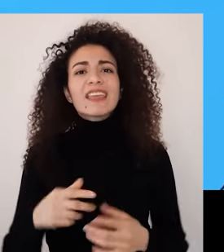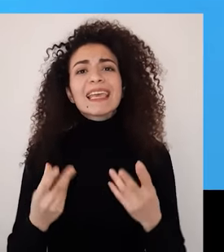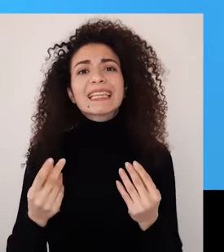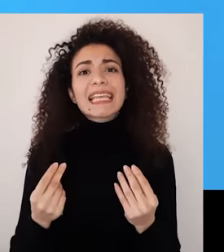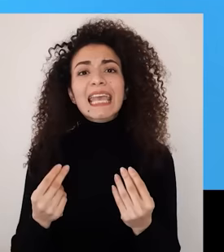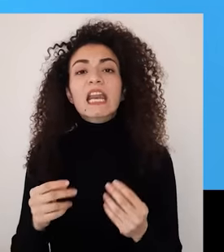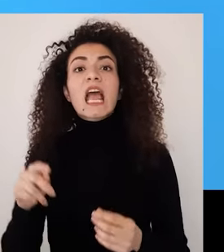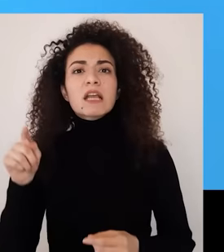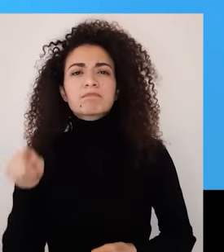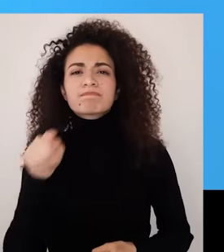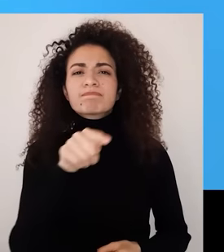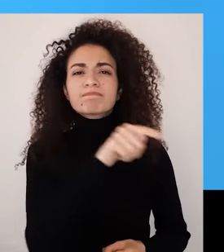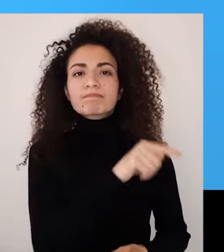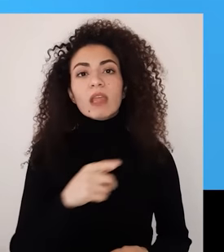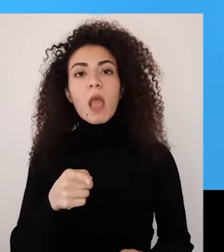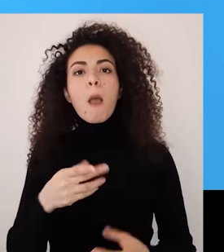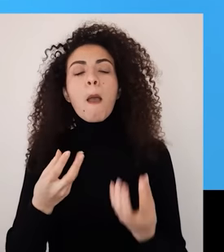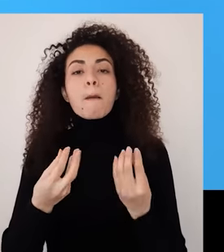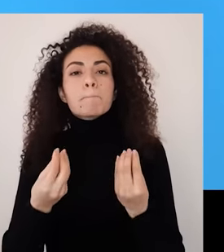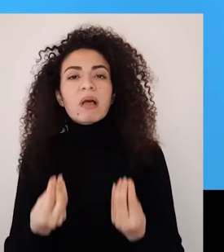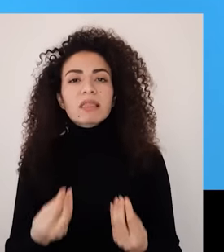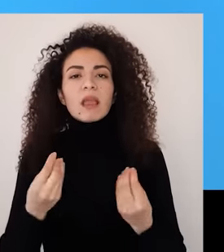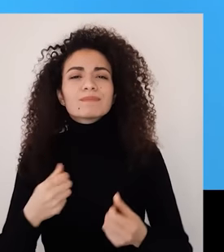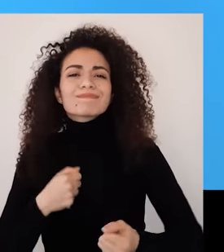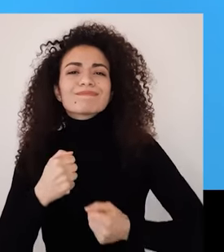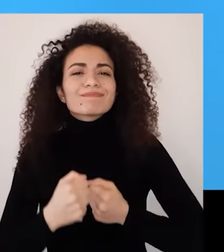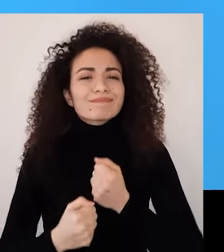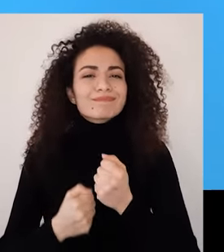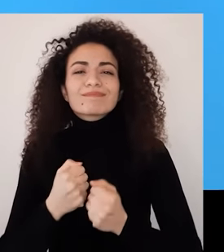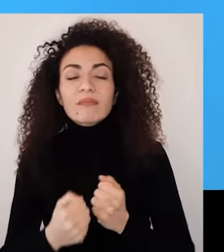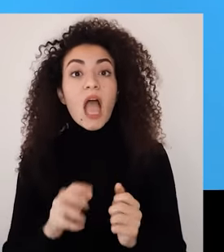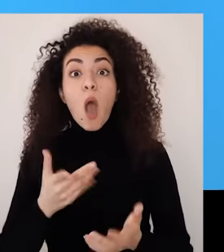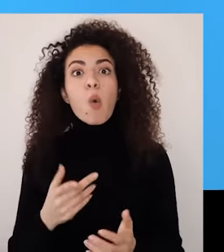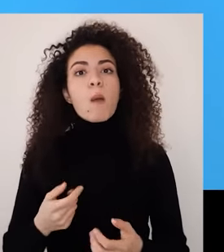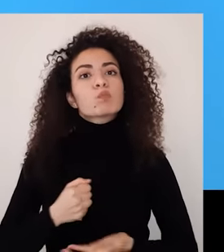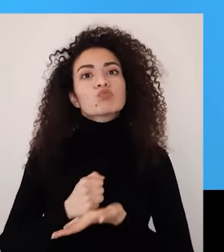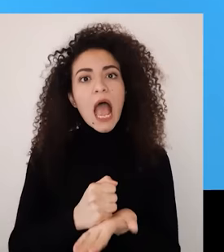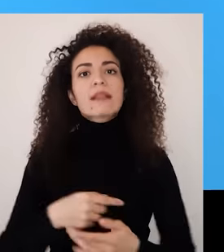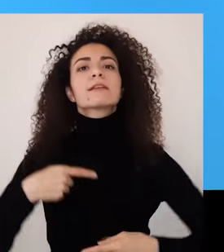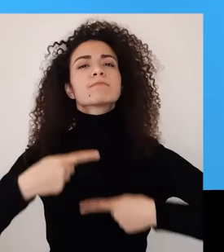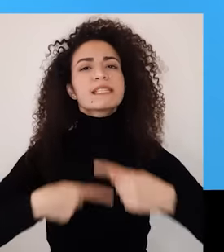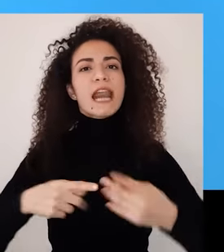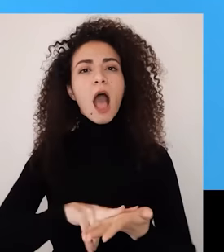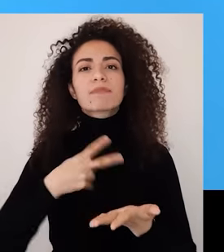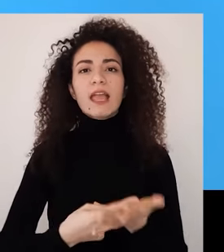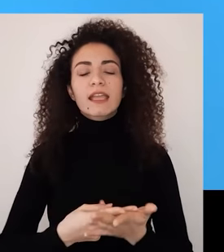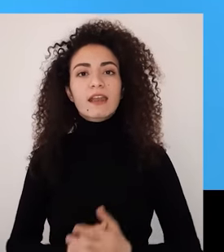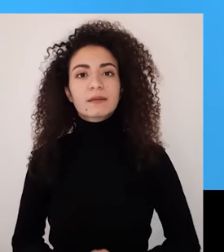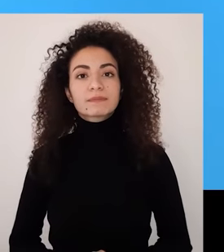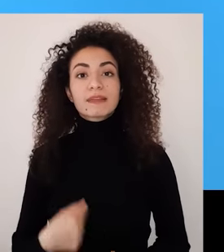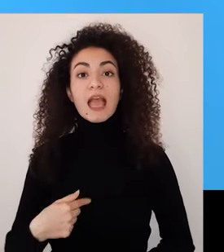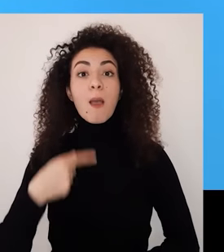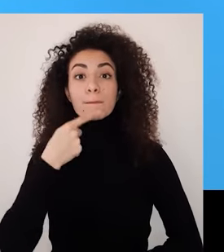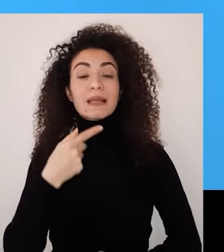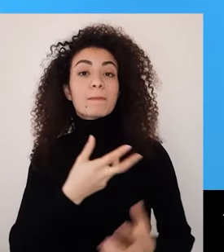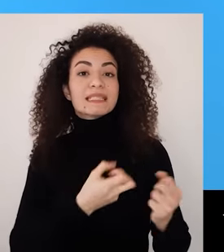الصعوبات أو أمور بتبطئ مسيرتنا وللإداءة أكتر على هالفكرة رح نستعين بكريفت جونستن اللي سبقوا